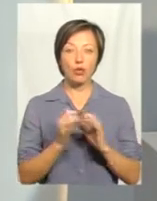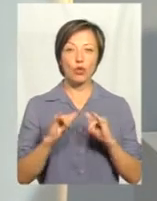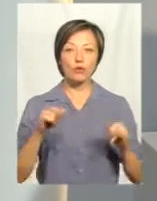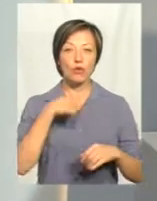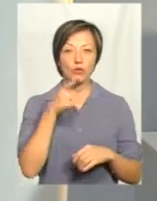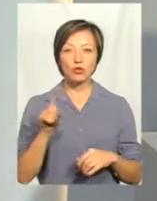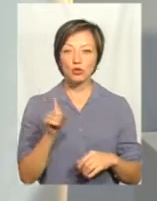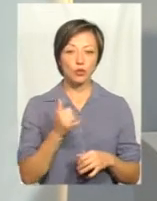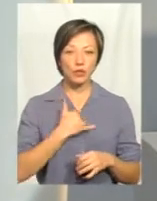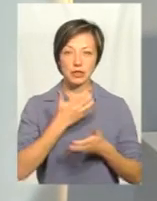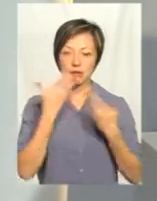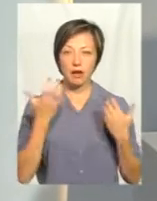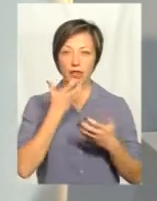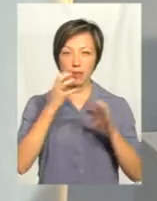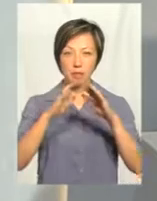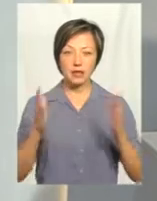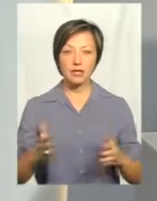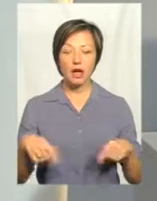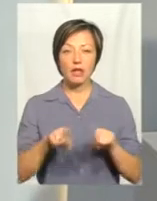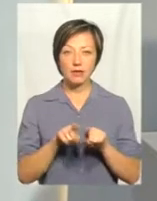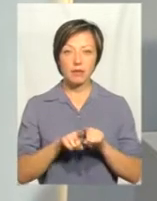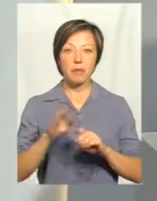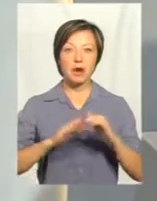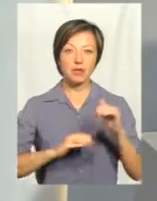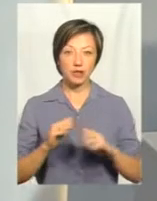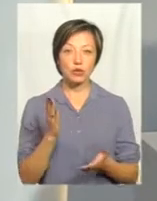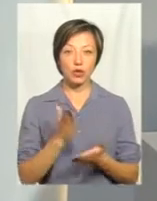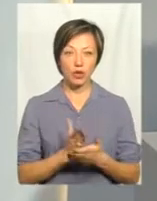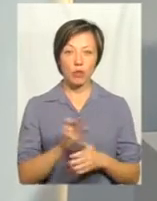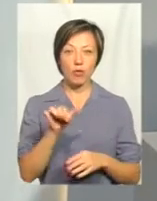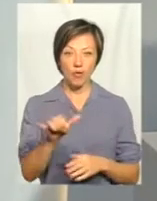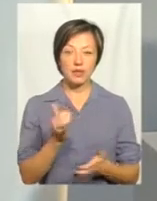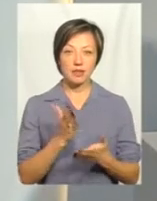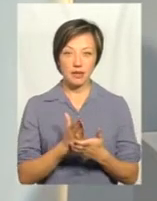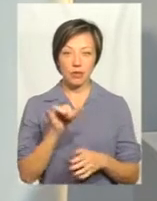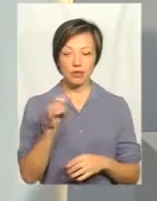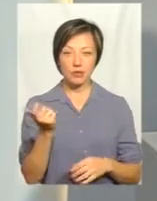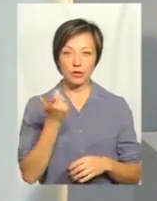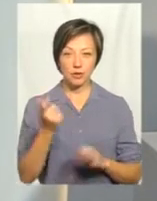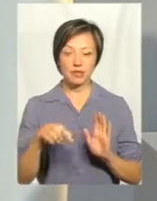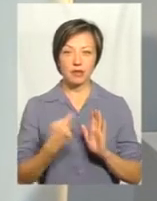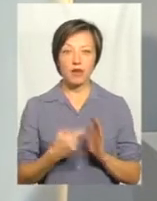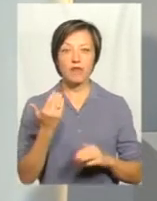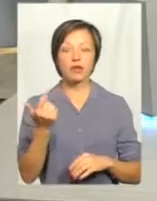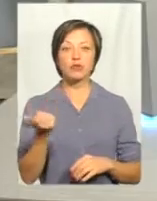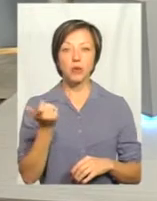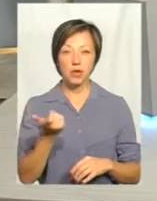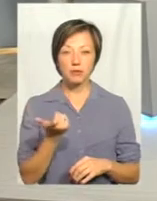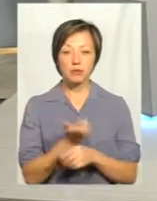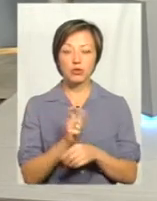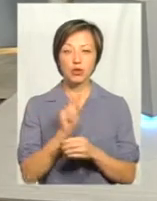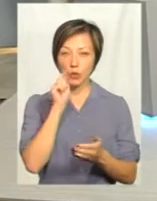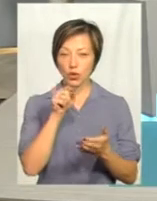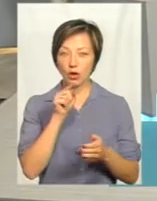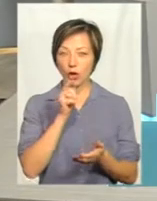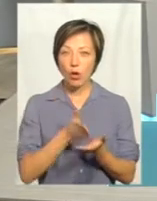практично немає в нас теплиць, але все ж таки практично, але вони є, бо у вас є, в вашому господарстві. Ваше господарство більше орієнтоване